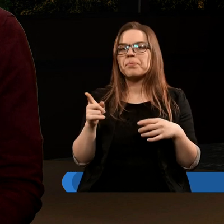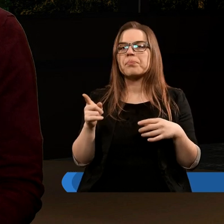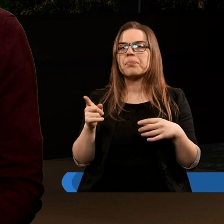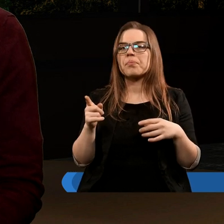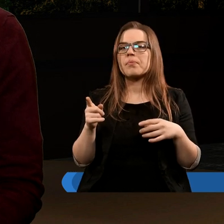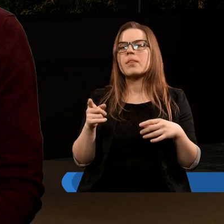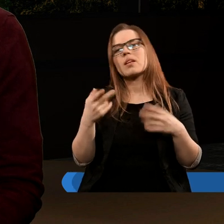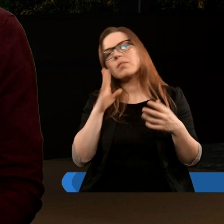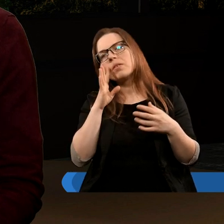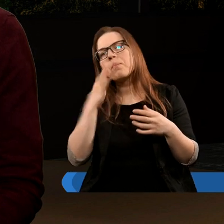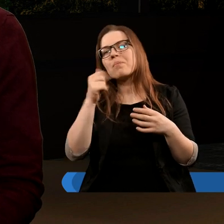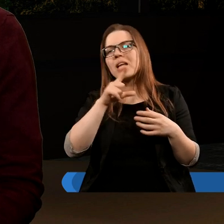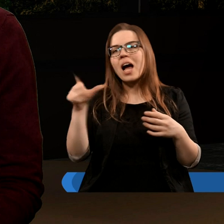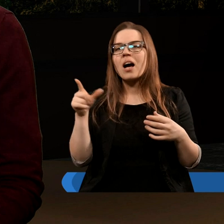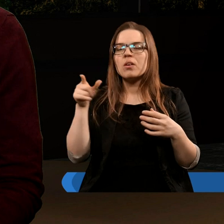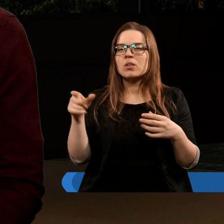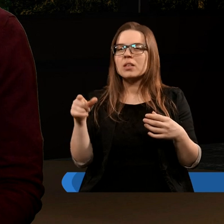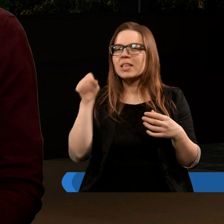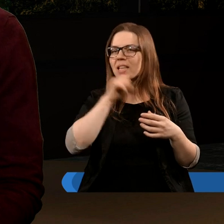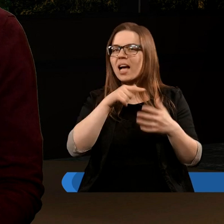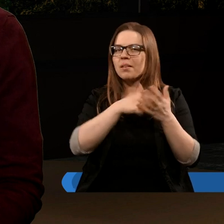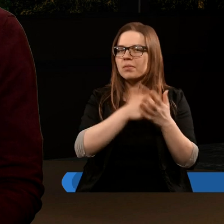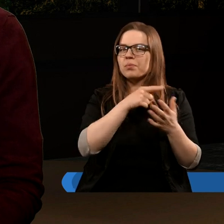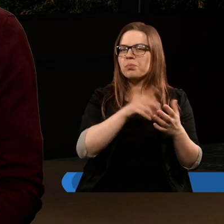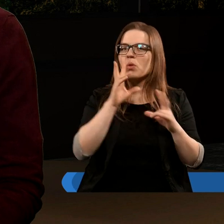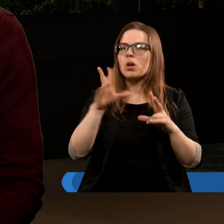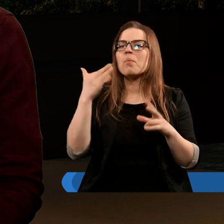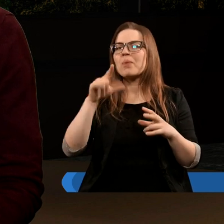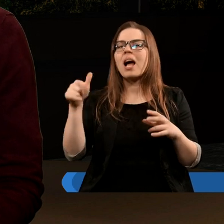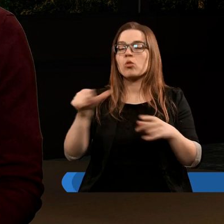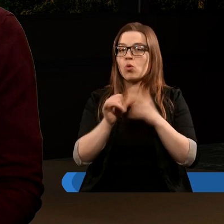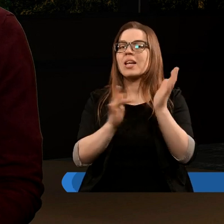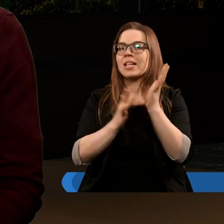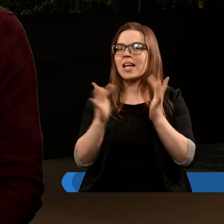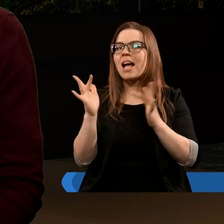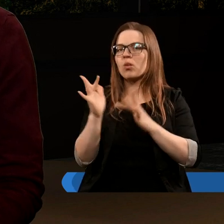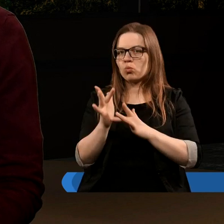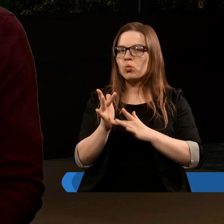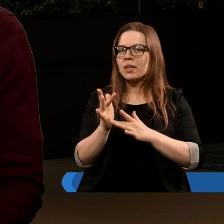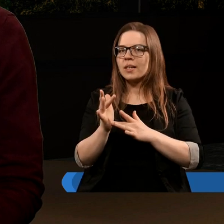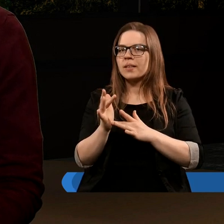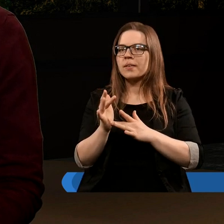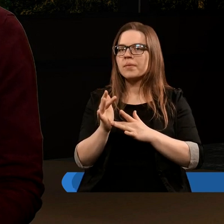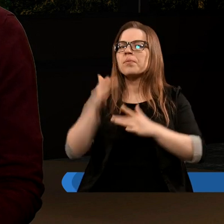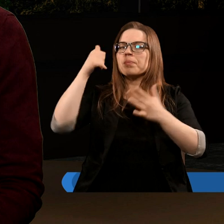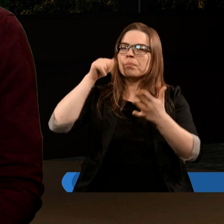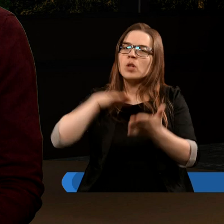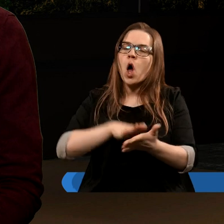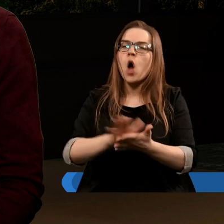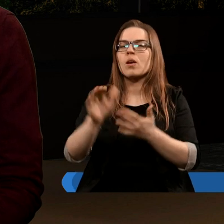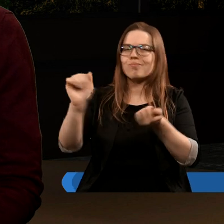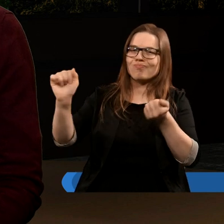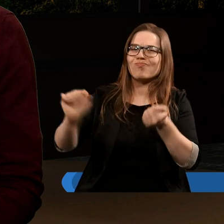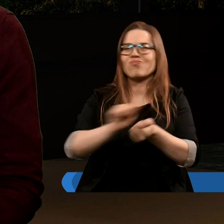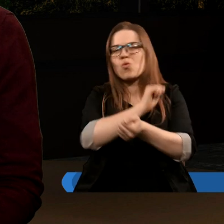Innymi słowy odnosimy Michała i Stary Testament cały pokazuje, że Michał to jest Jezus. Rozpoczyna się